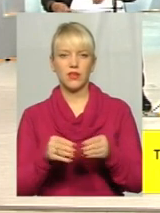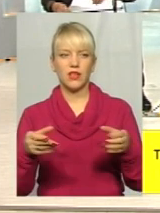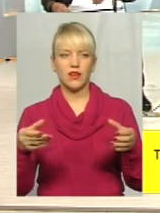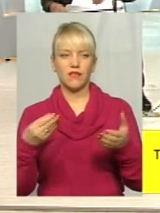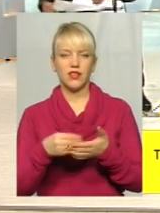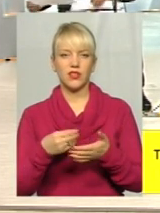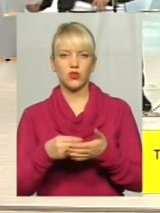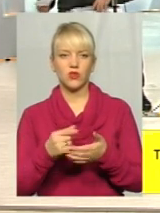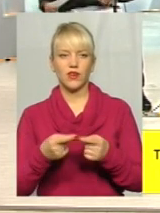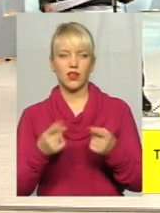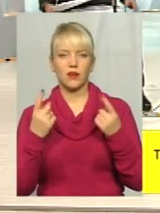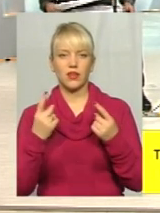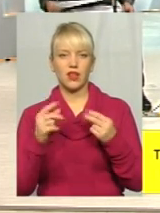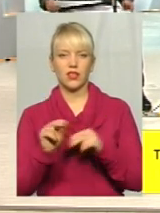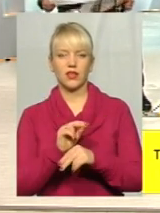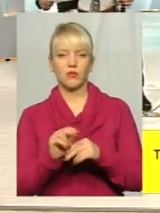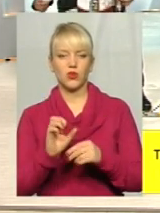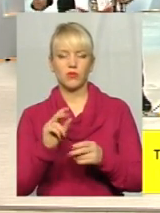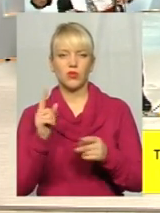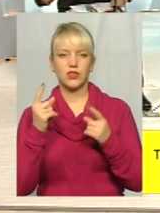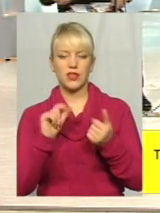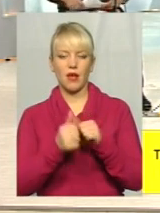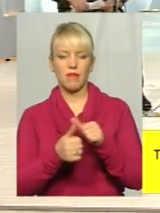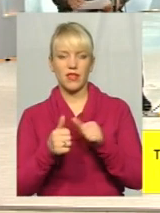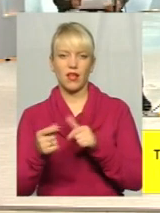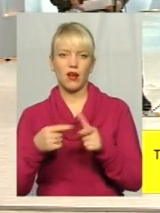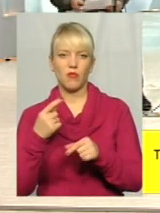програму виходить заміна або капітальний ремонт ліфтів.